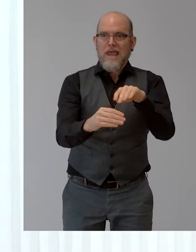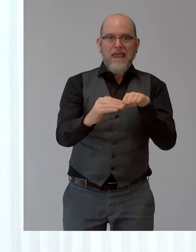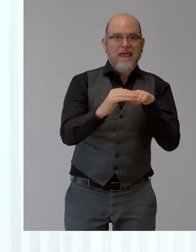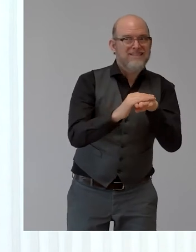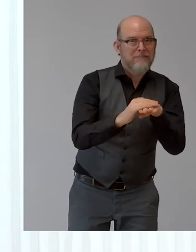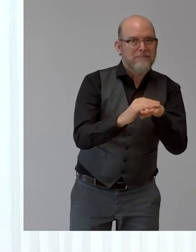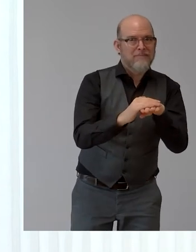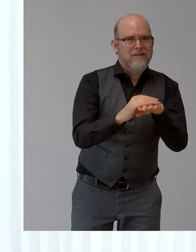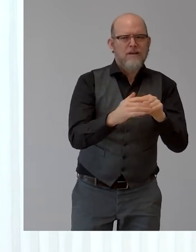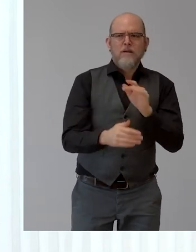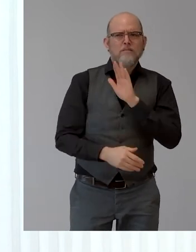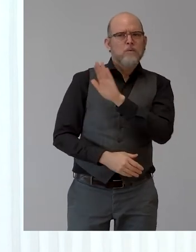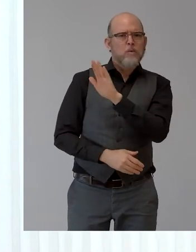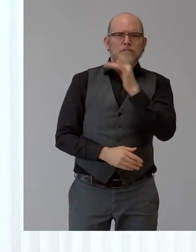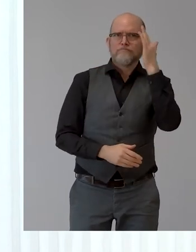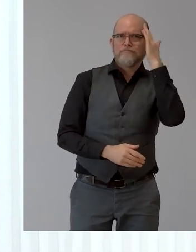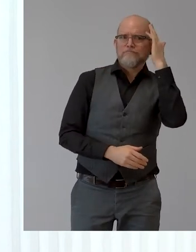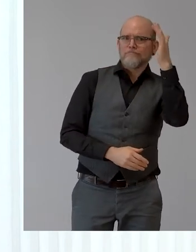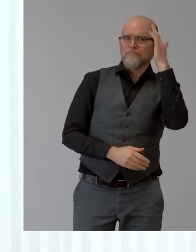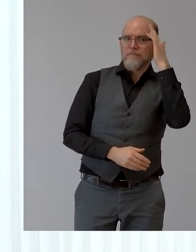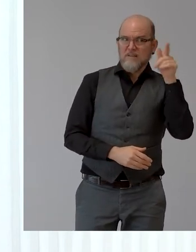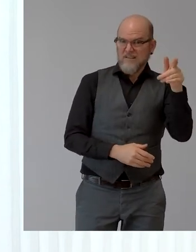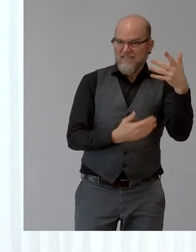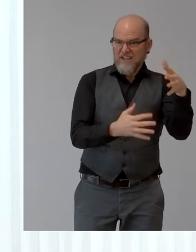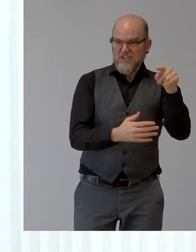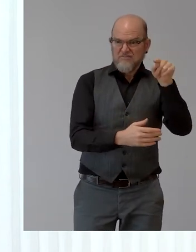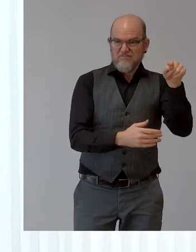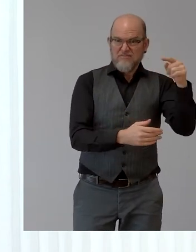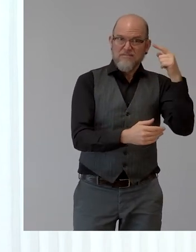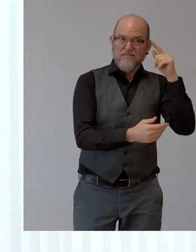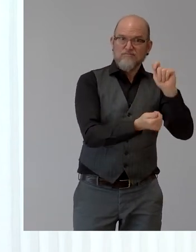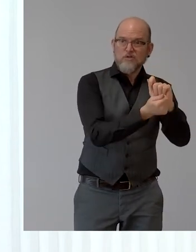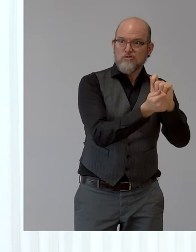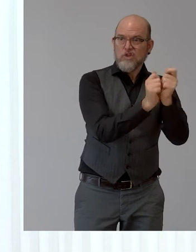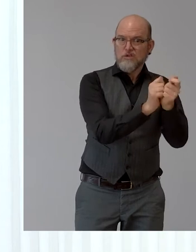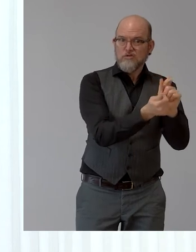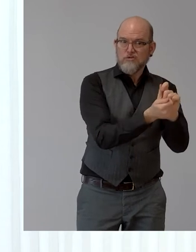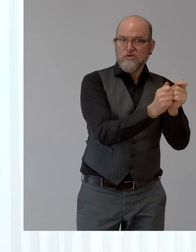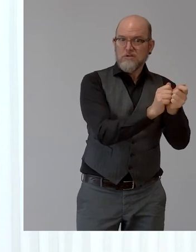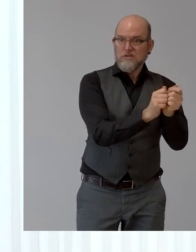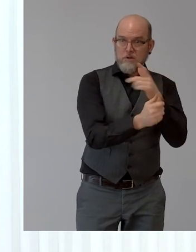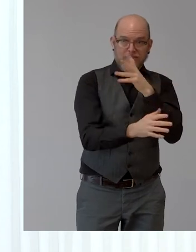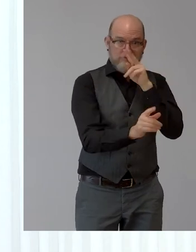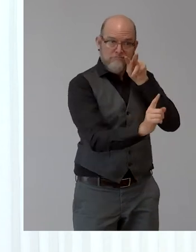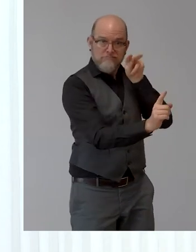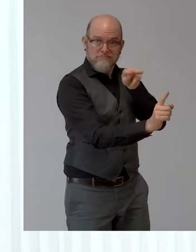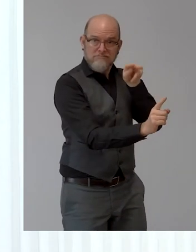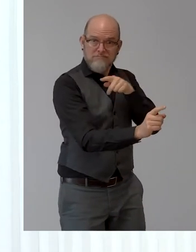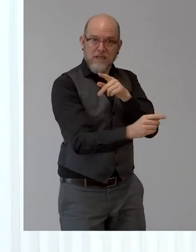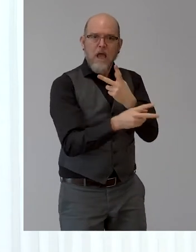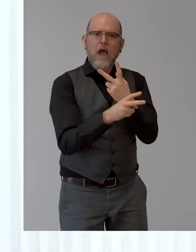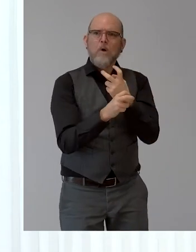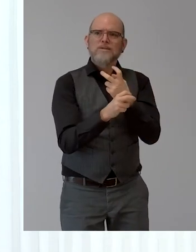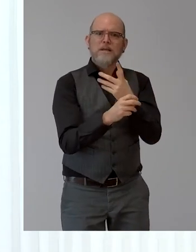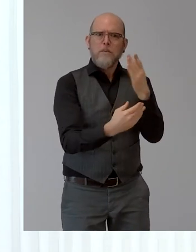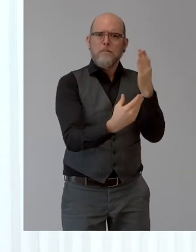Is there something going on? things starting to change? Are others following the lead of Bank Austria and the other few larger companies